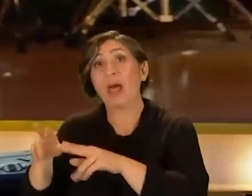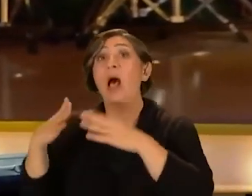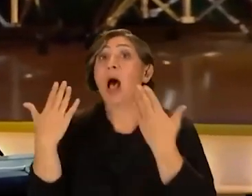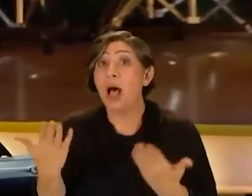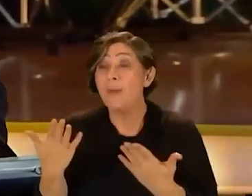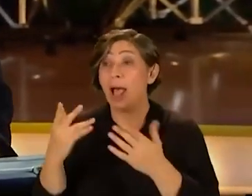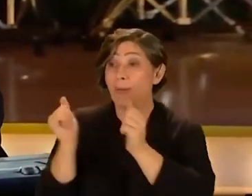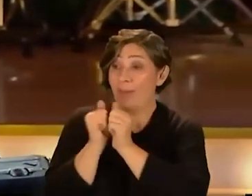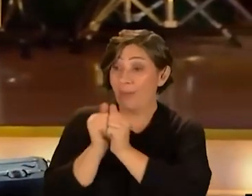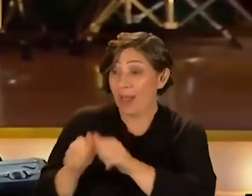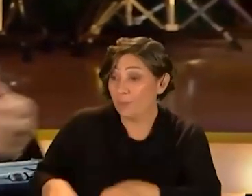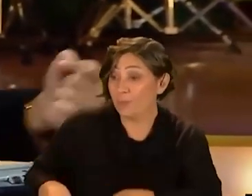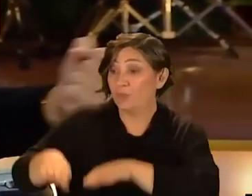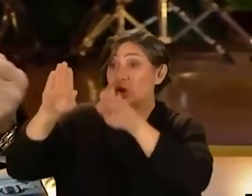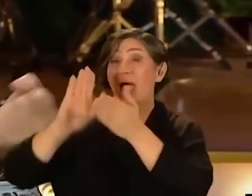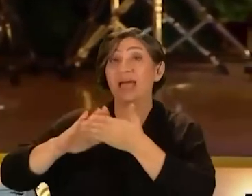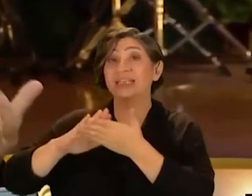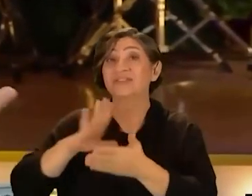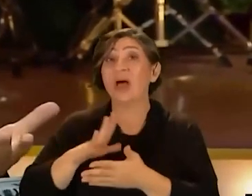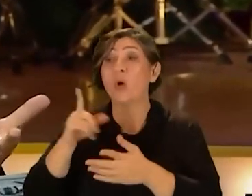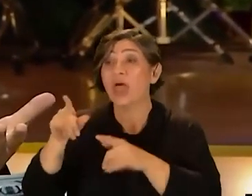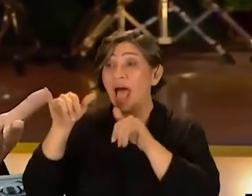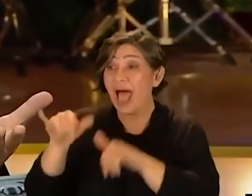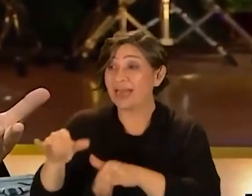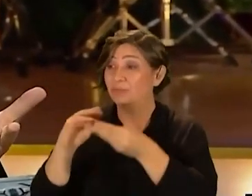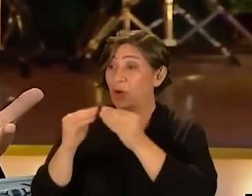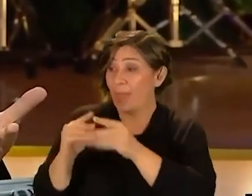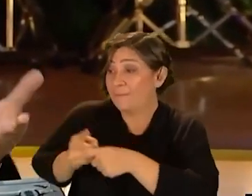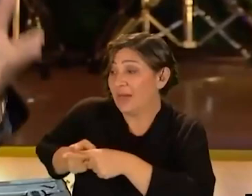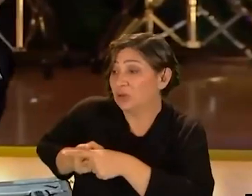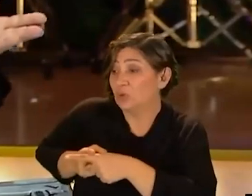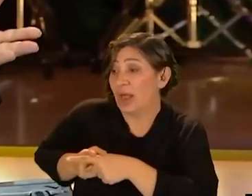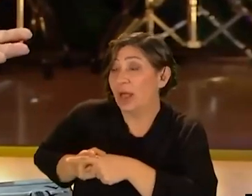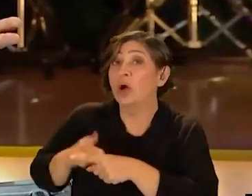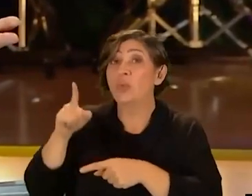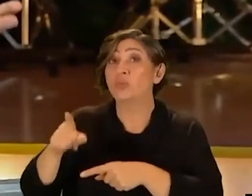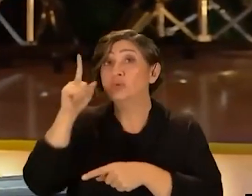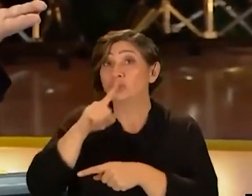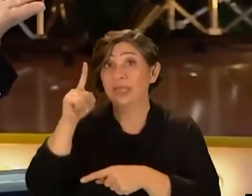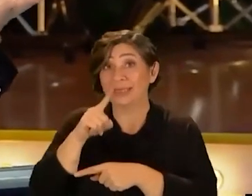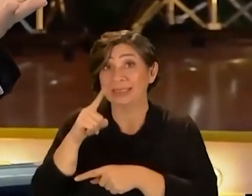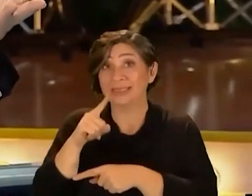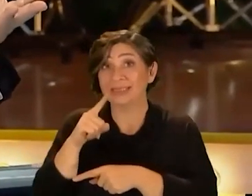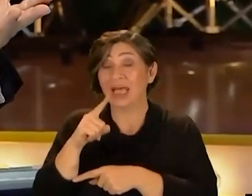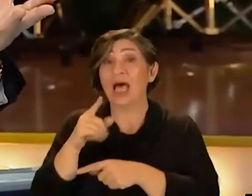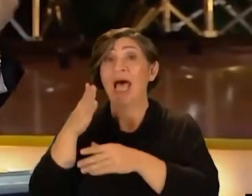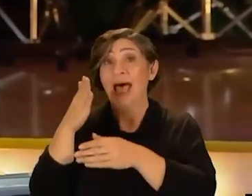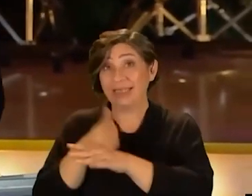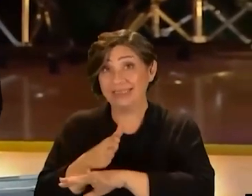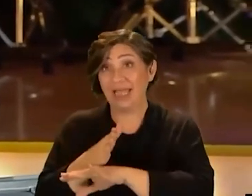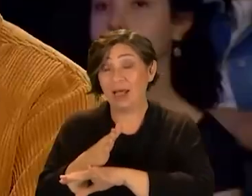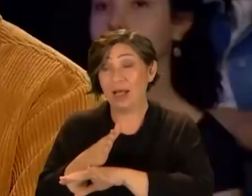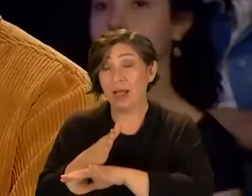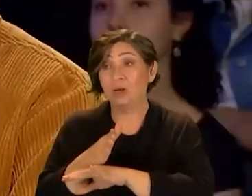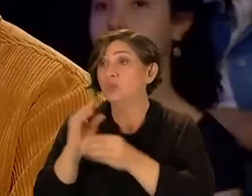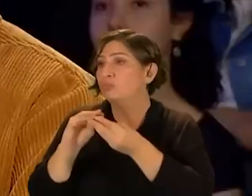filan Ama bir de beraber büyüdüğün arkadaşlarım var Ya onlar seninle aynı meseleleri paylaşıyorlar Bu açıdan Bu açıdan aslında